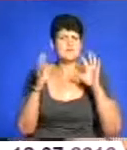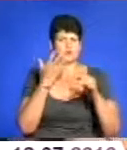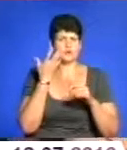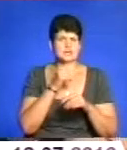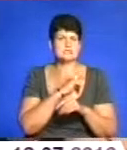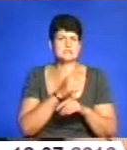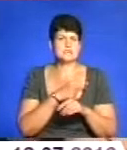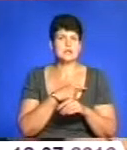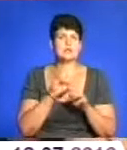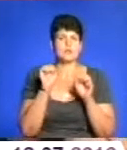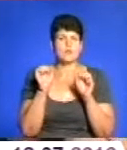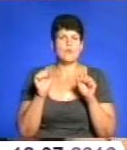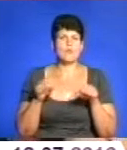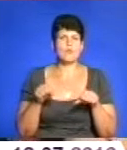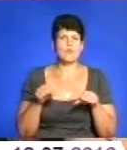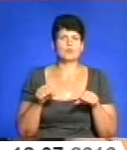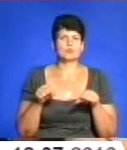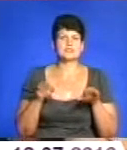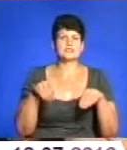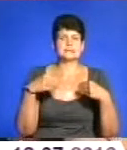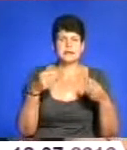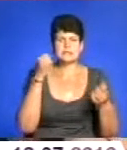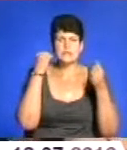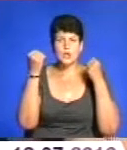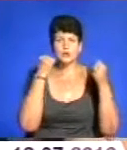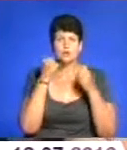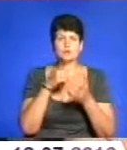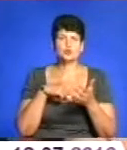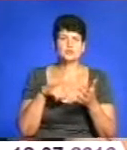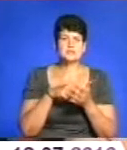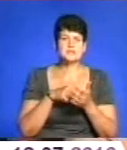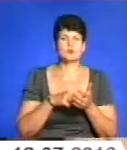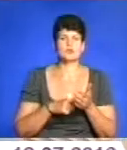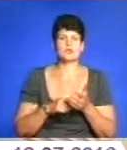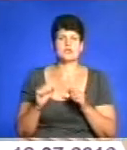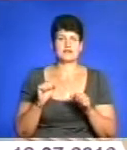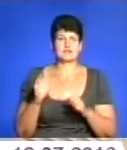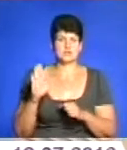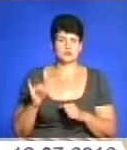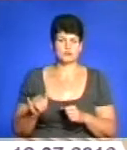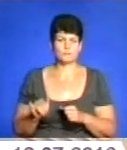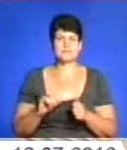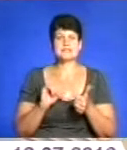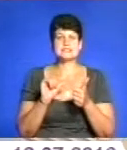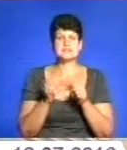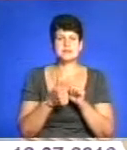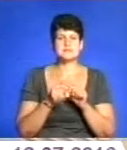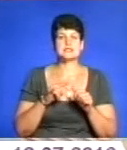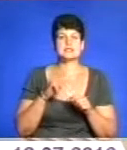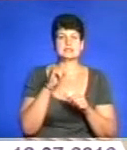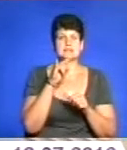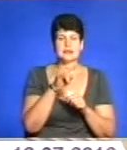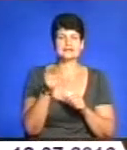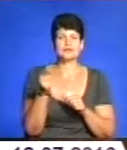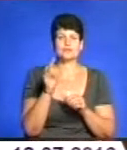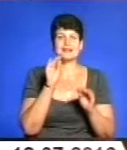і досить ставдати клопоту місту чи міському керівництву. Замість літака тернопільський архітектор